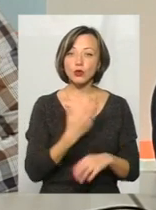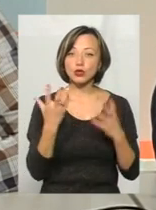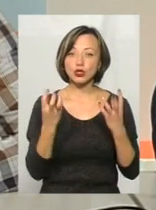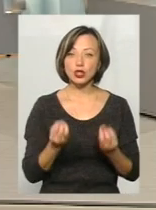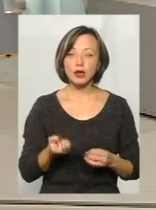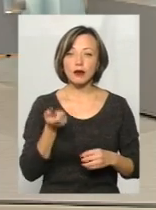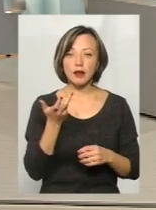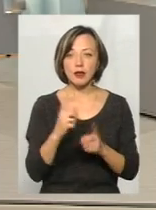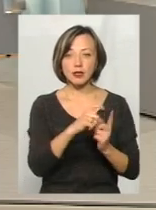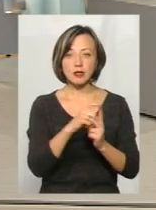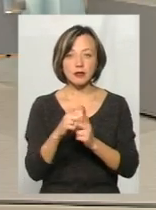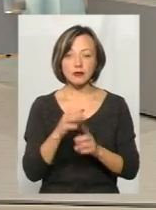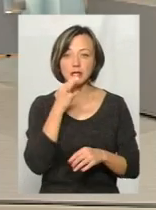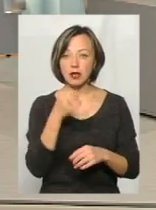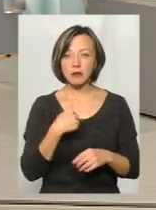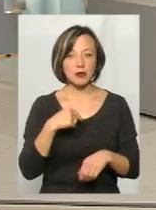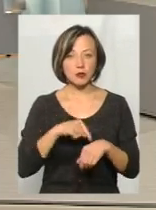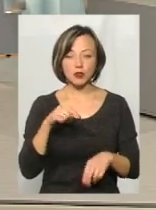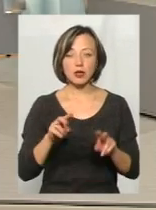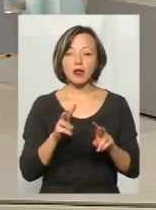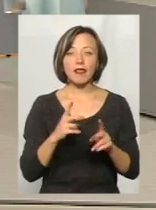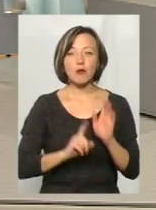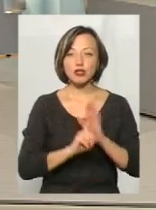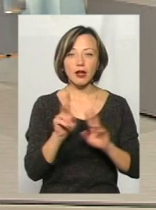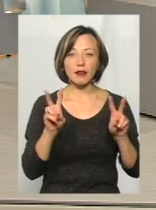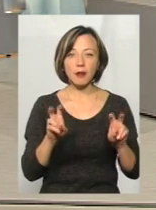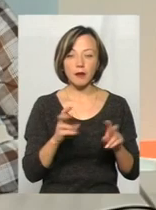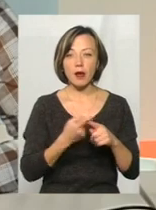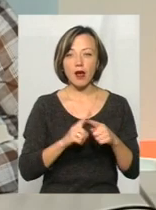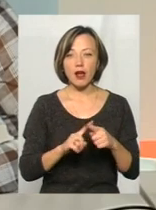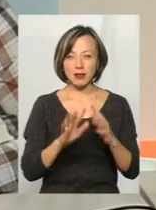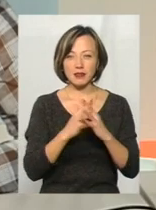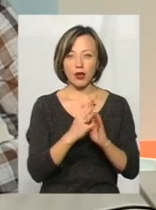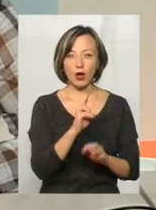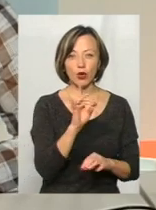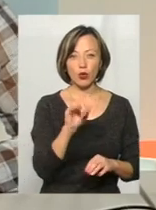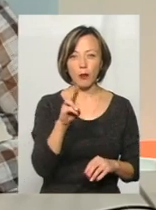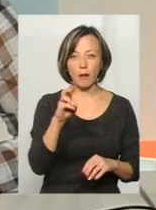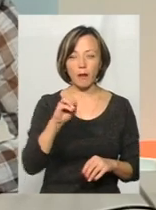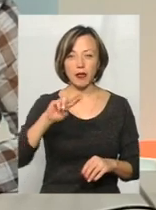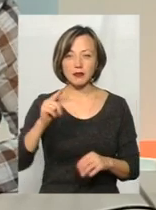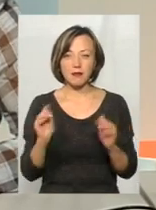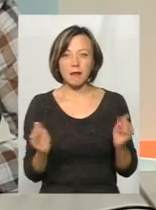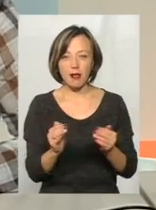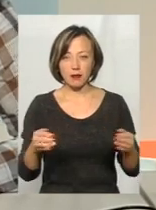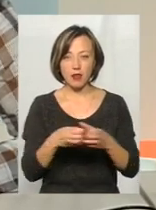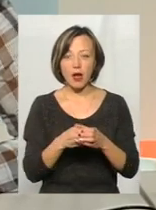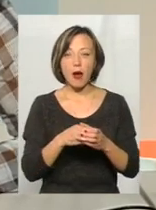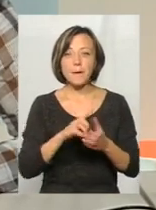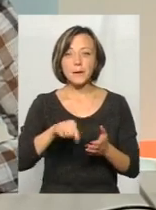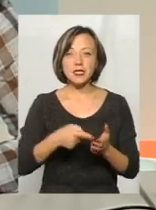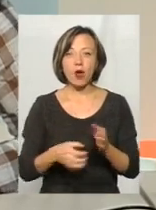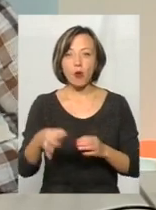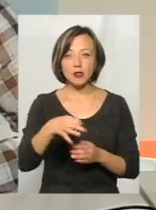декілька слів сказати. Ми не зачіпали цю тему. Ми говоримо сьогодні про Крупець, але ця тема виникла в зв'язку з тим, що міста обласного значення поки що не